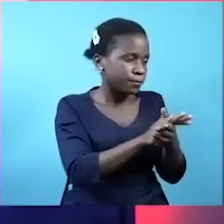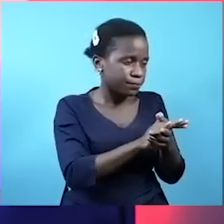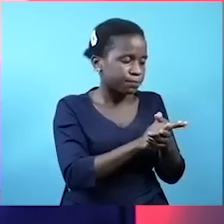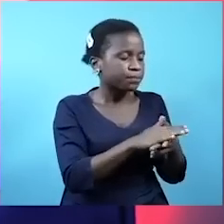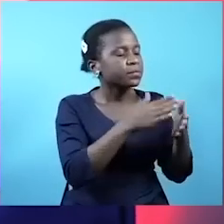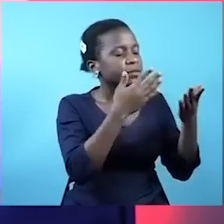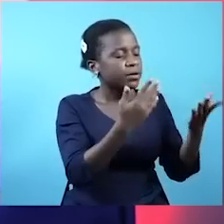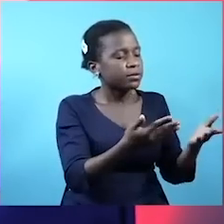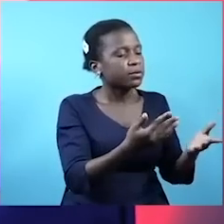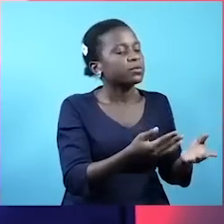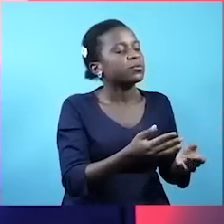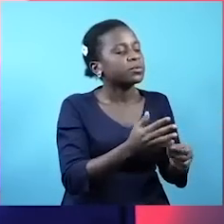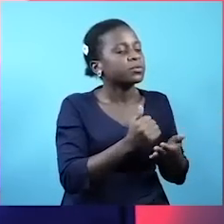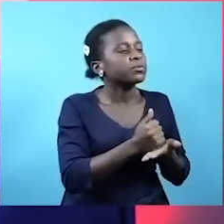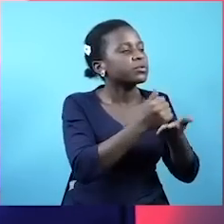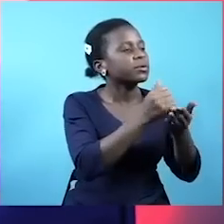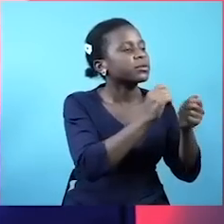hizi feather kwenye kirimo. Dio.